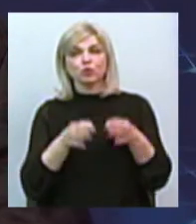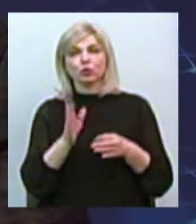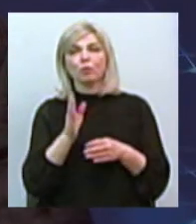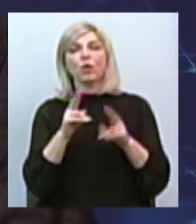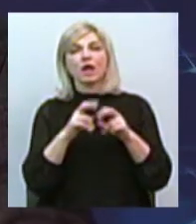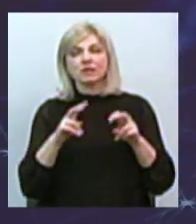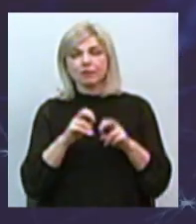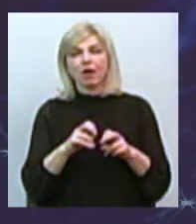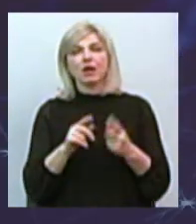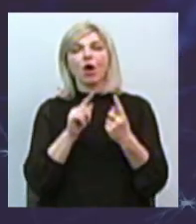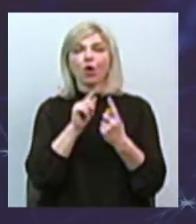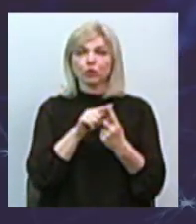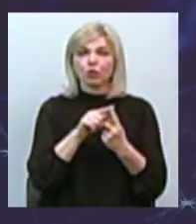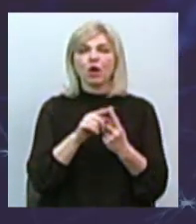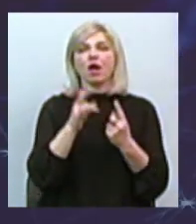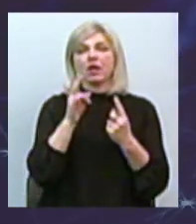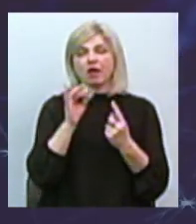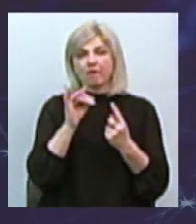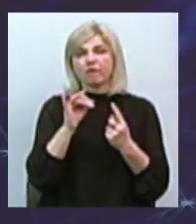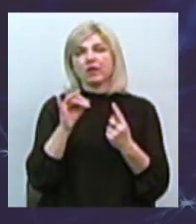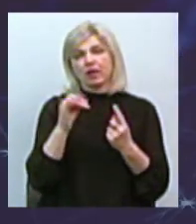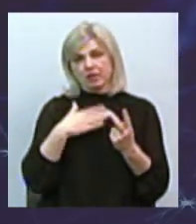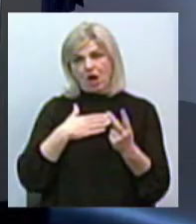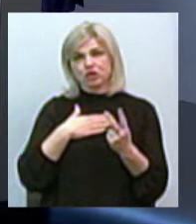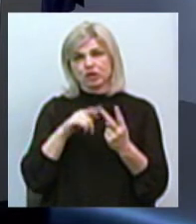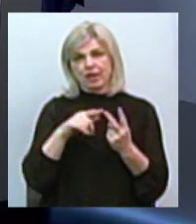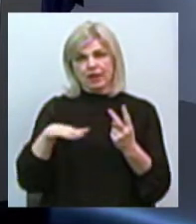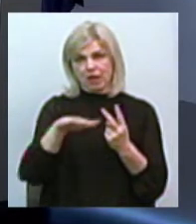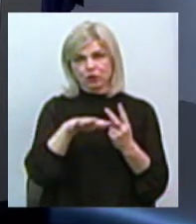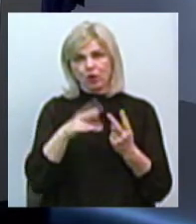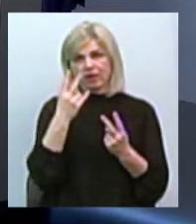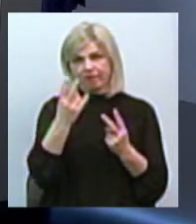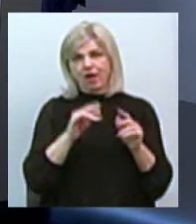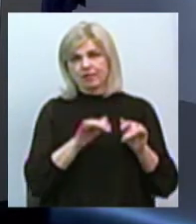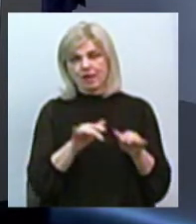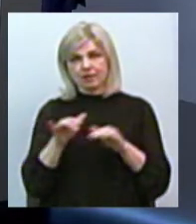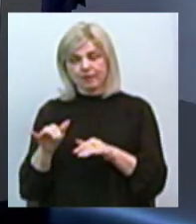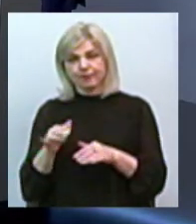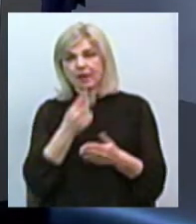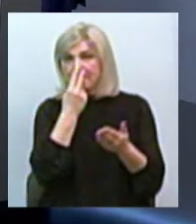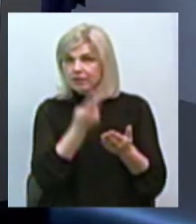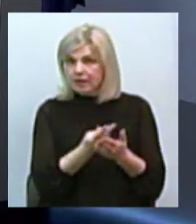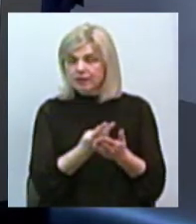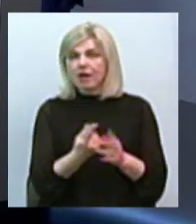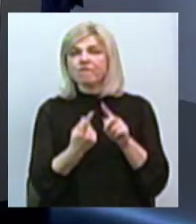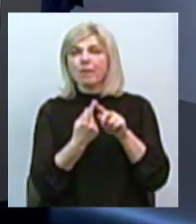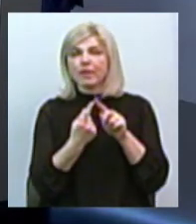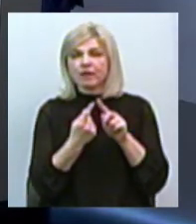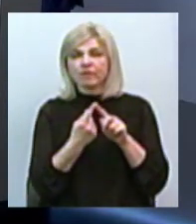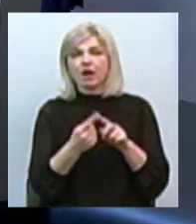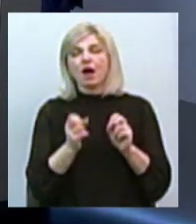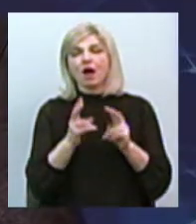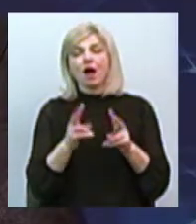не тільки повреждення в Голованівській, але й на нашій території. Смотрите, во-первых, як